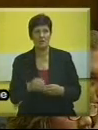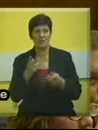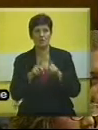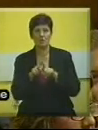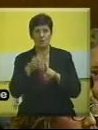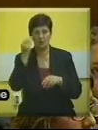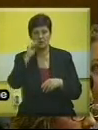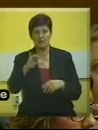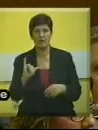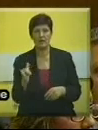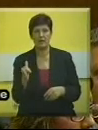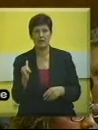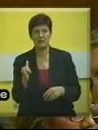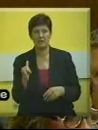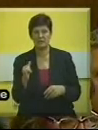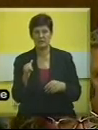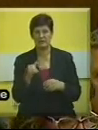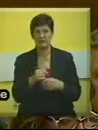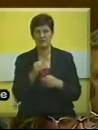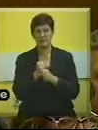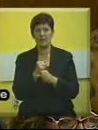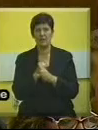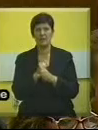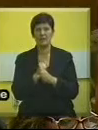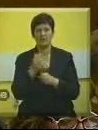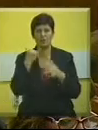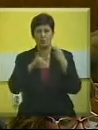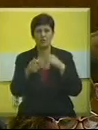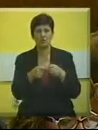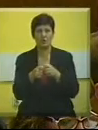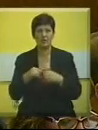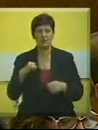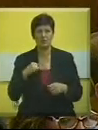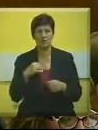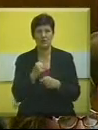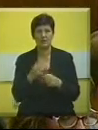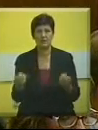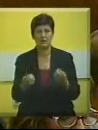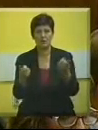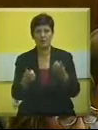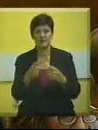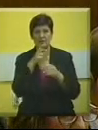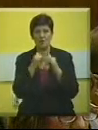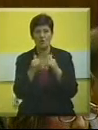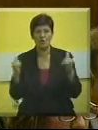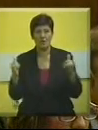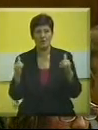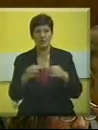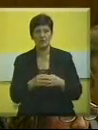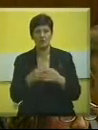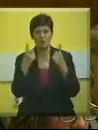napomenule, jeste delatnost turističke organizacije Vojvodine rad na promovisanju i unapređenju